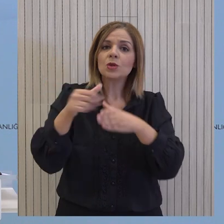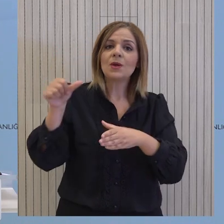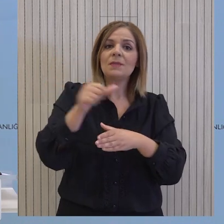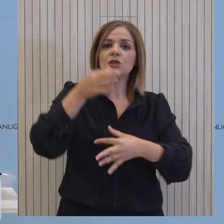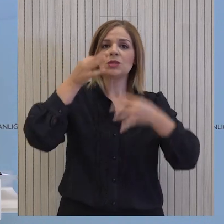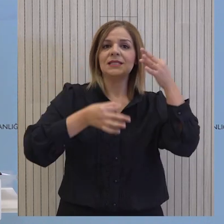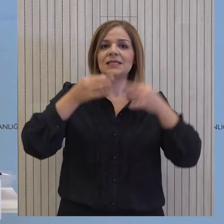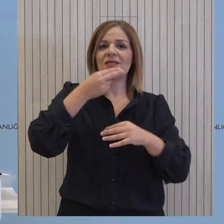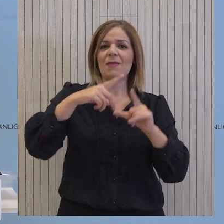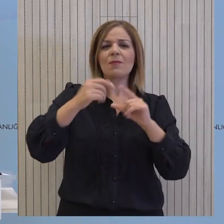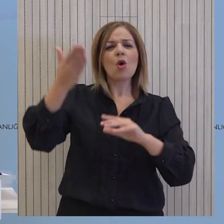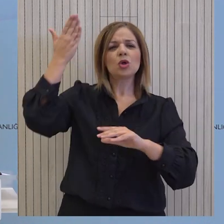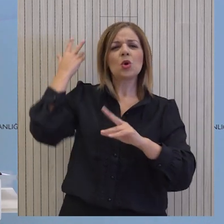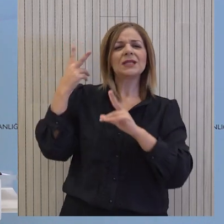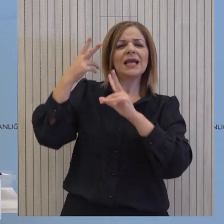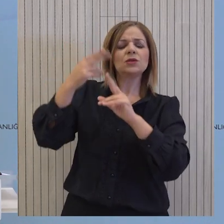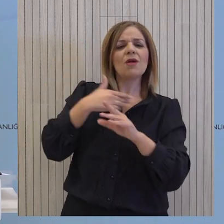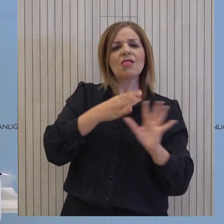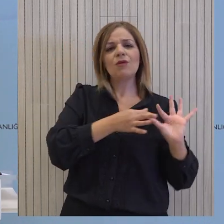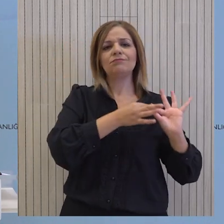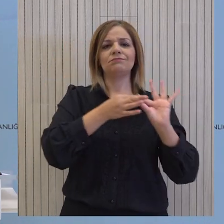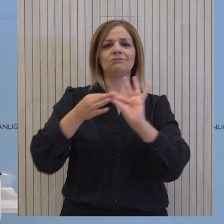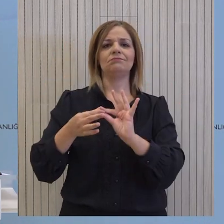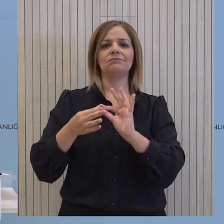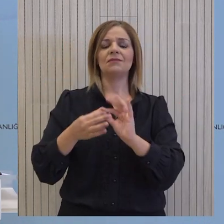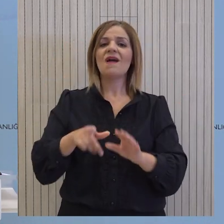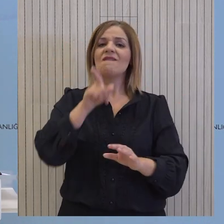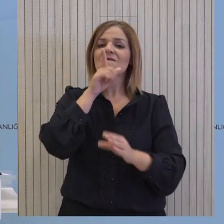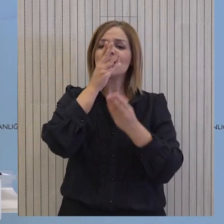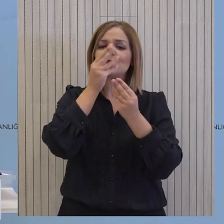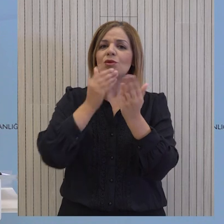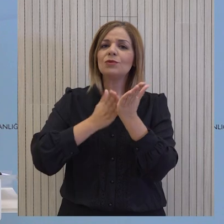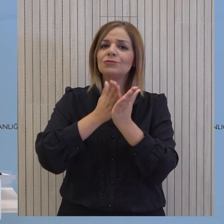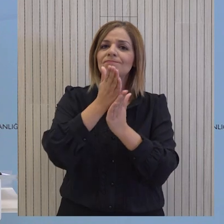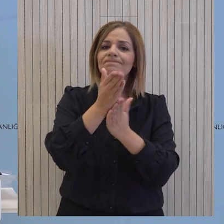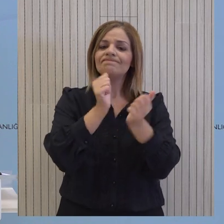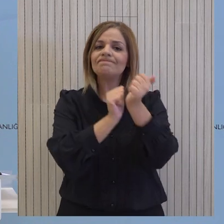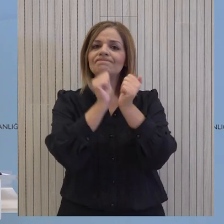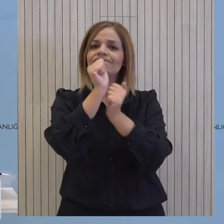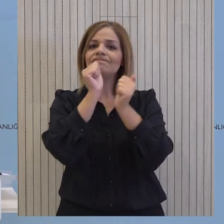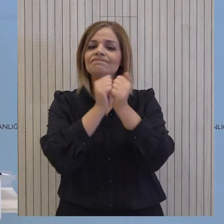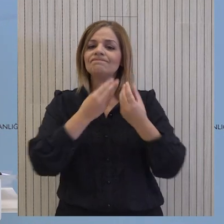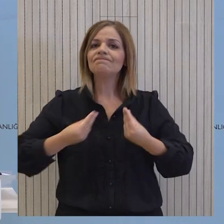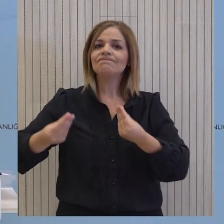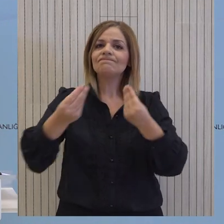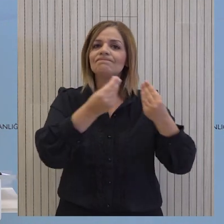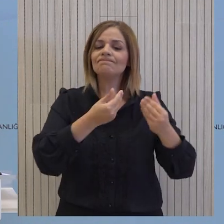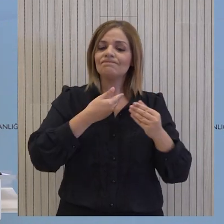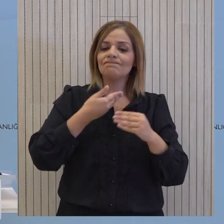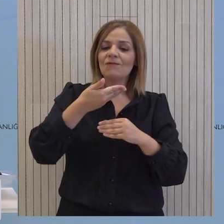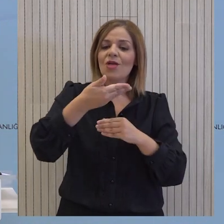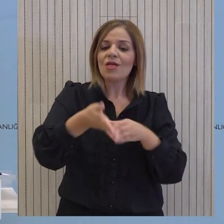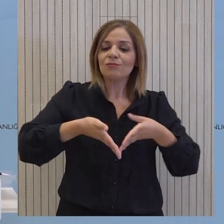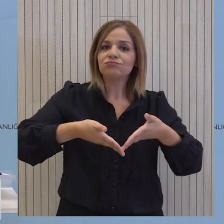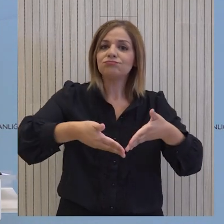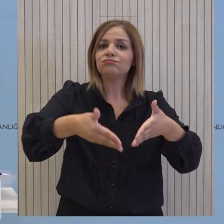διαπραγματεύσεων από το σημείο που έχουν διακοπεί. Με την ίδια ειλικρινή πολιτική βούληση και επικοτομητική στάση, προσερχόμαστε σε αυτή τη νέα